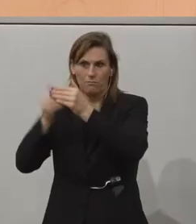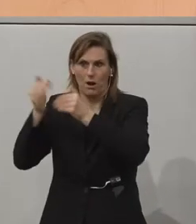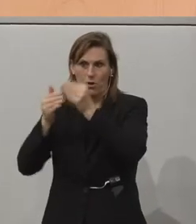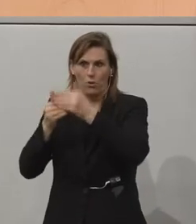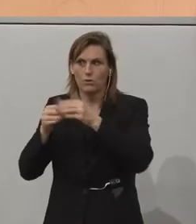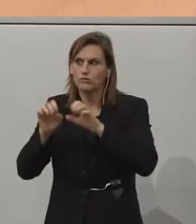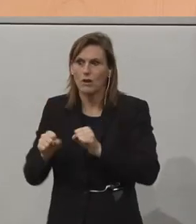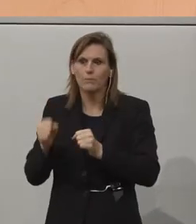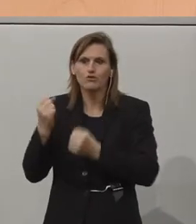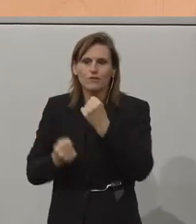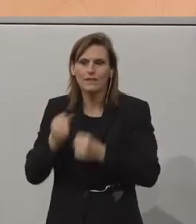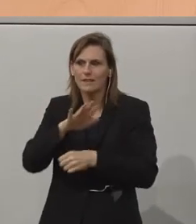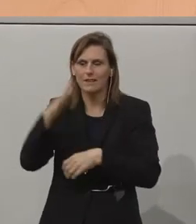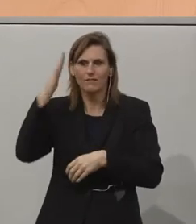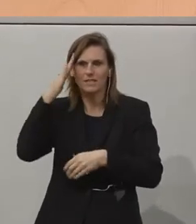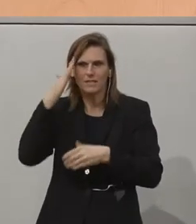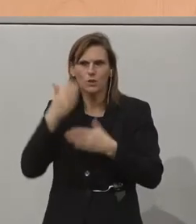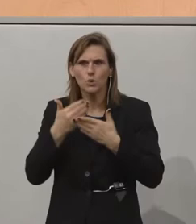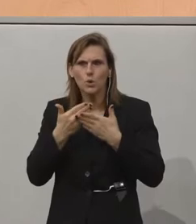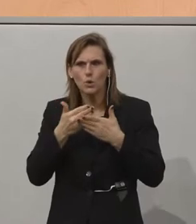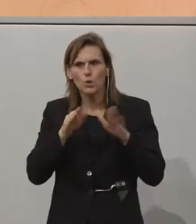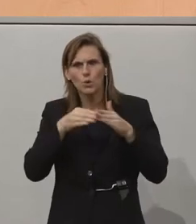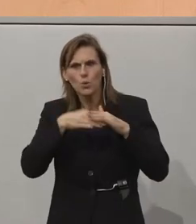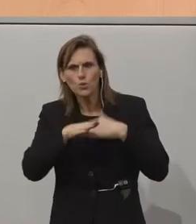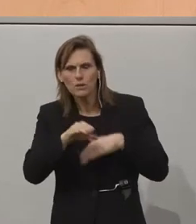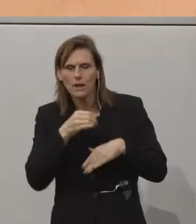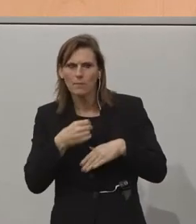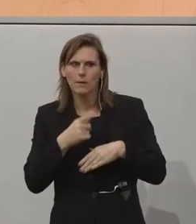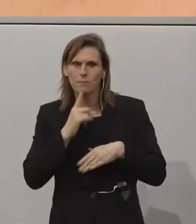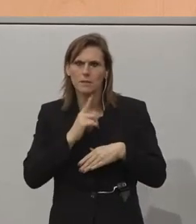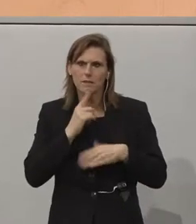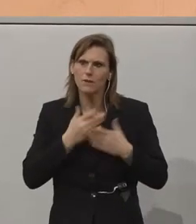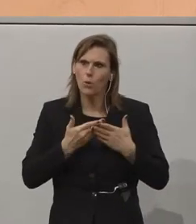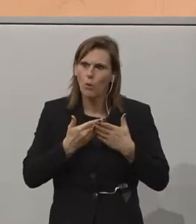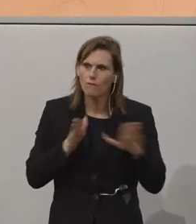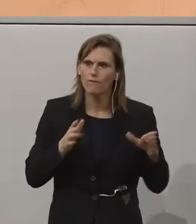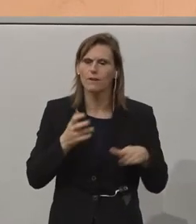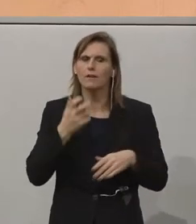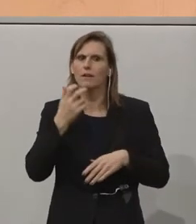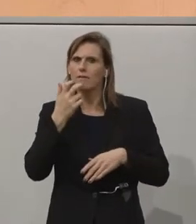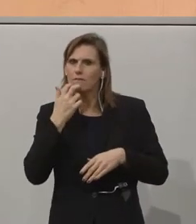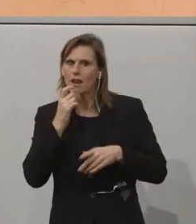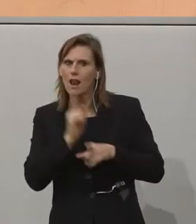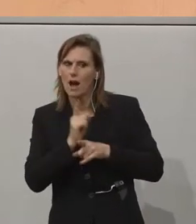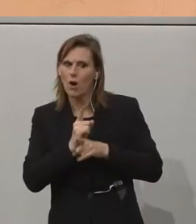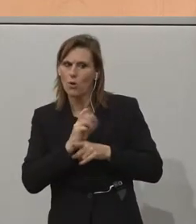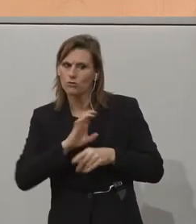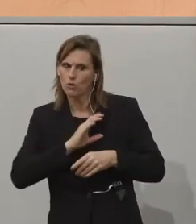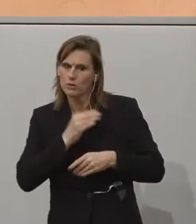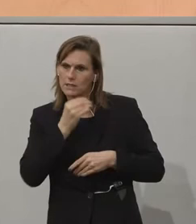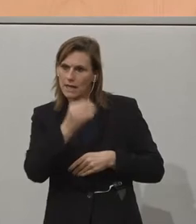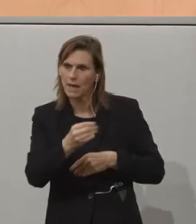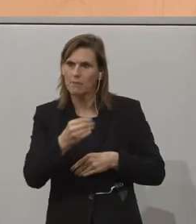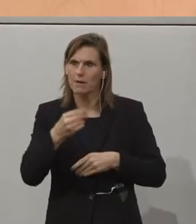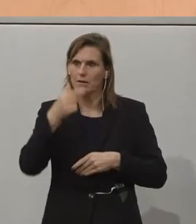dann gefordert, die Unternehmen, dass sie offen sind, dass sie sagen, wir wollen auch Jugendlichen eine Chance geben,